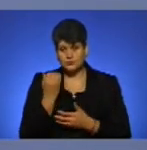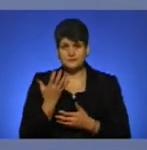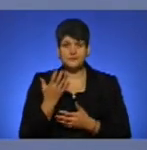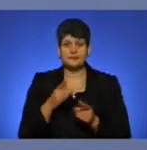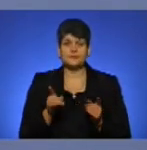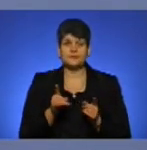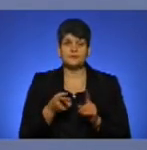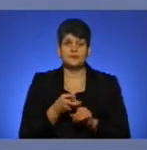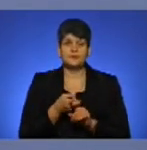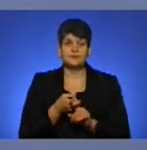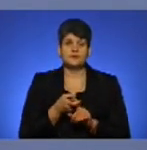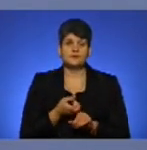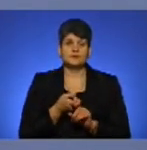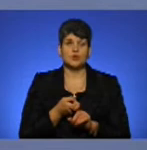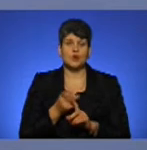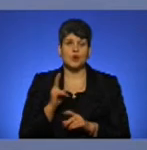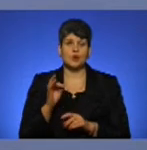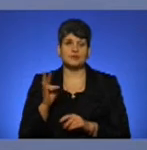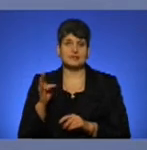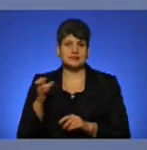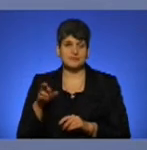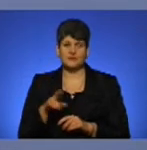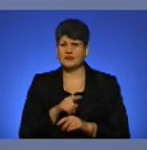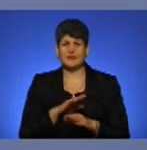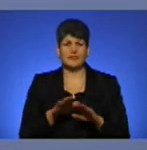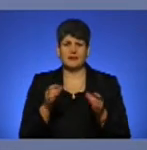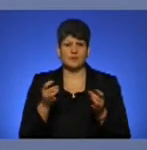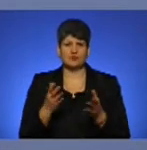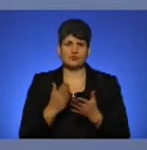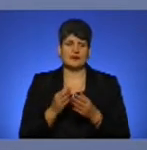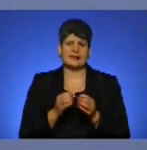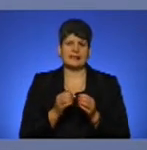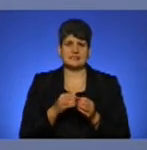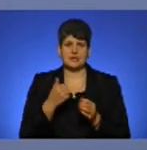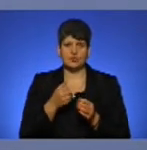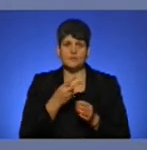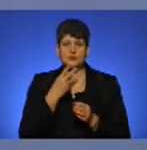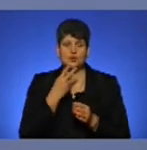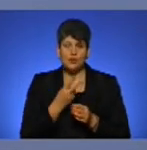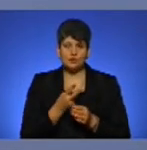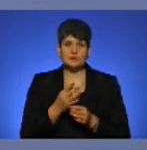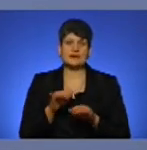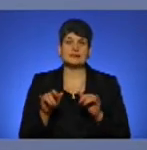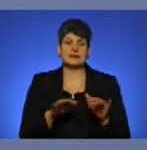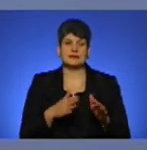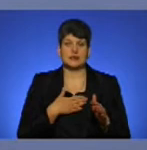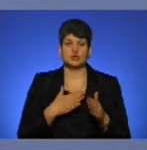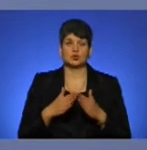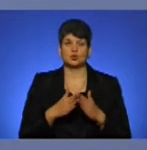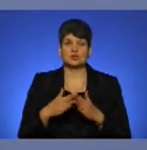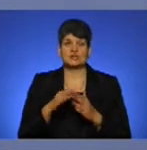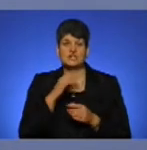стосовно концепції, вона не просто так має 10 років, тому що з огляду на діяльність наших сусідів,